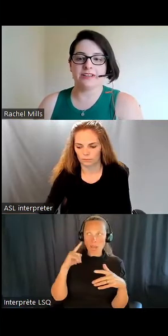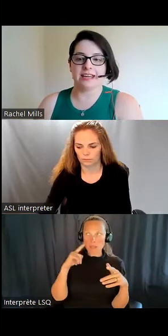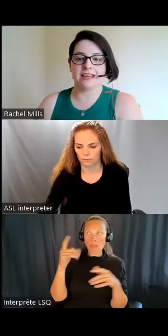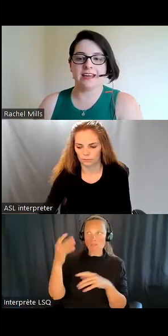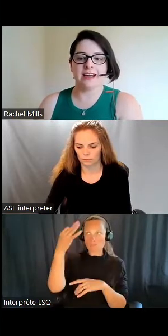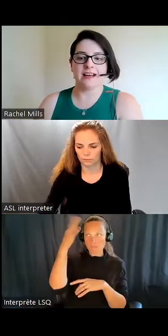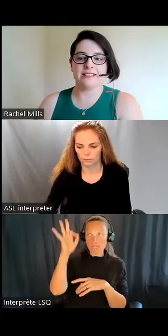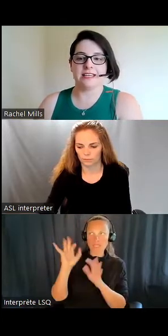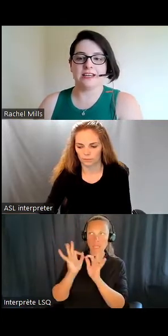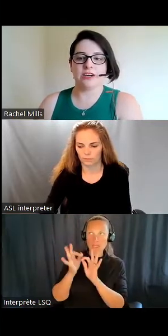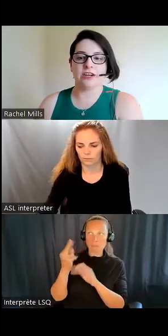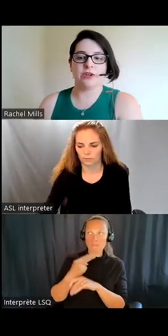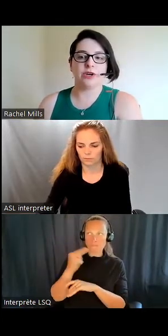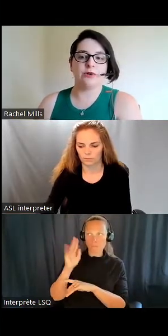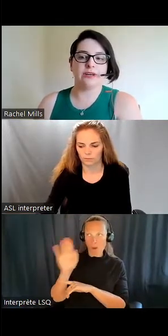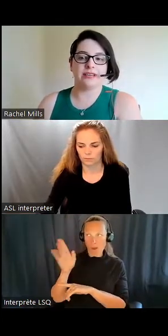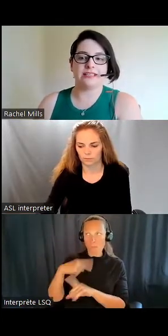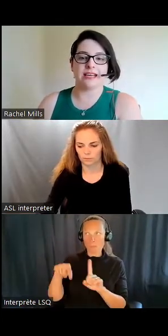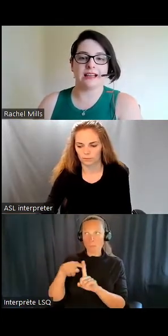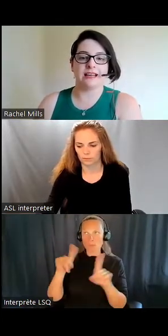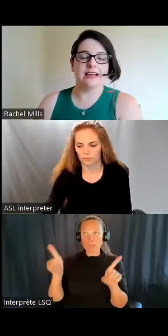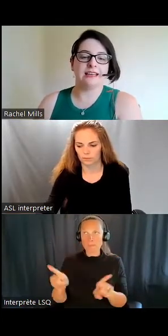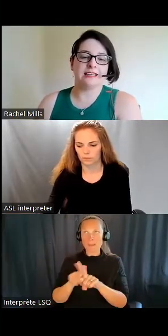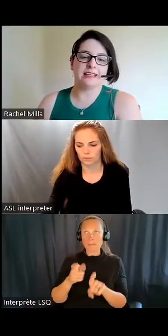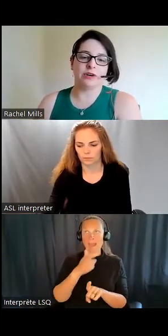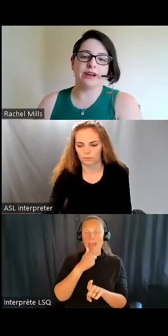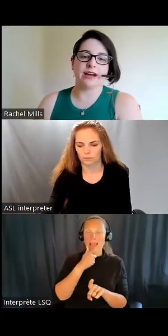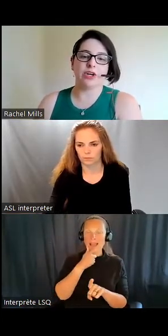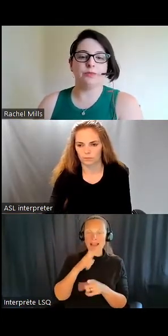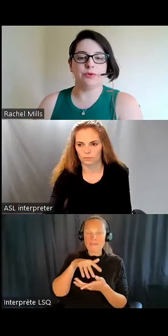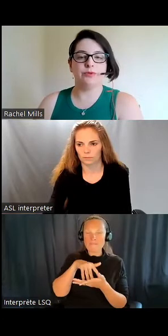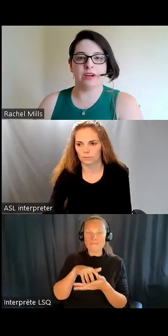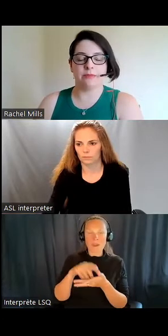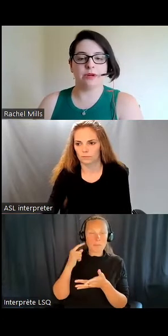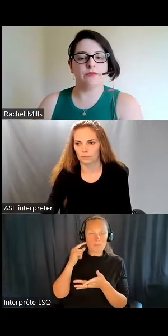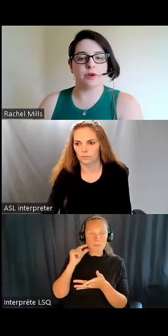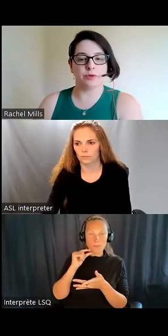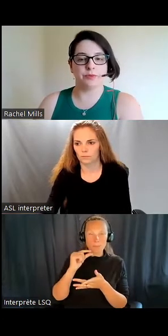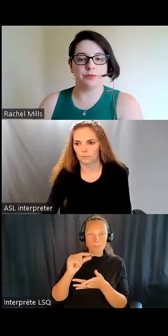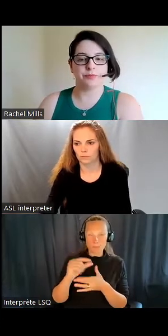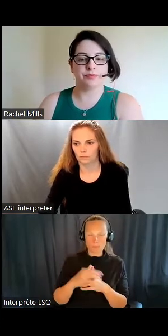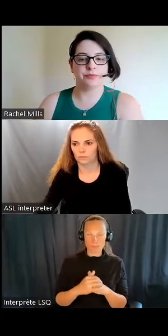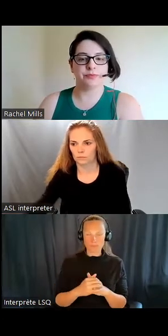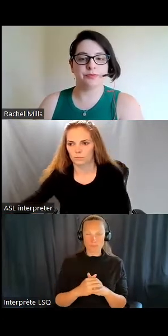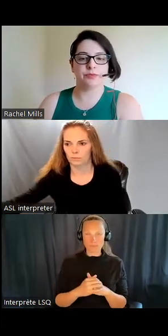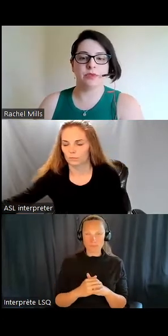français ainsi que l'audio initial qui aura un plus faible volume.